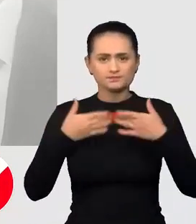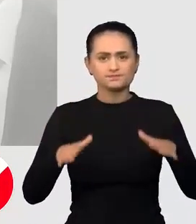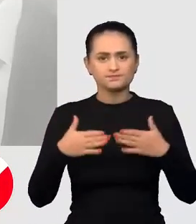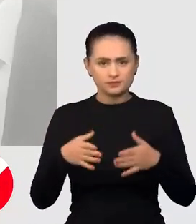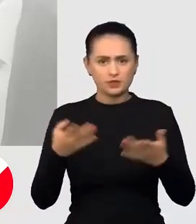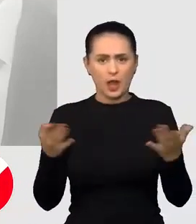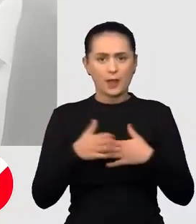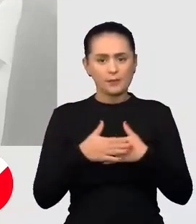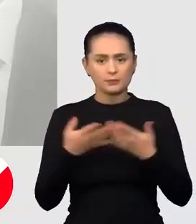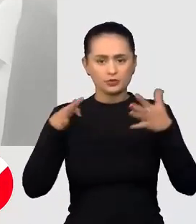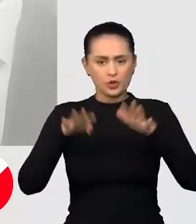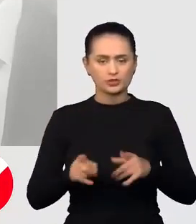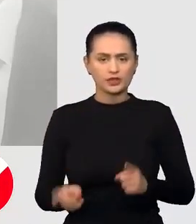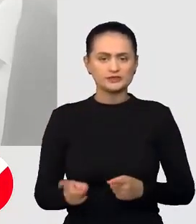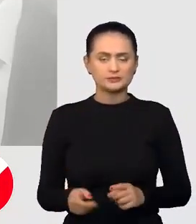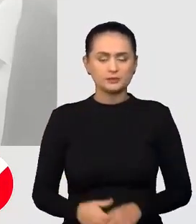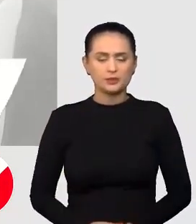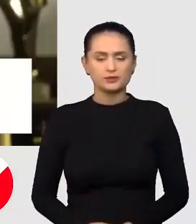aproape 9 luni de război.